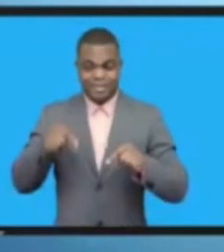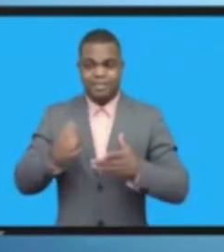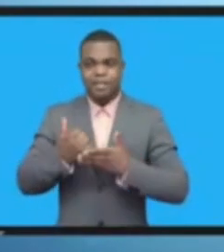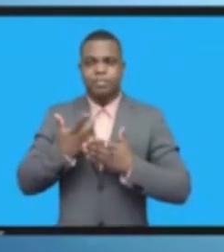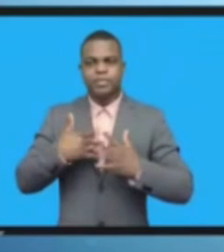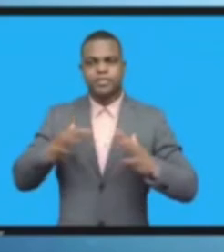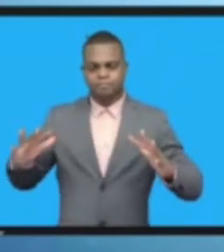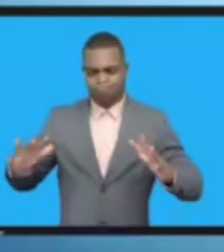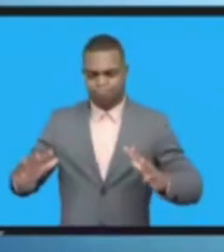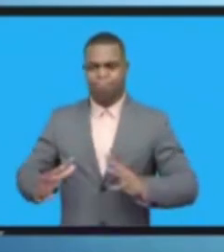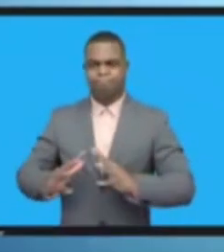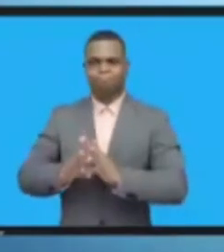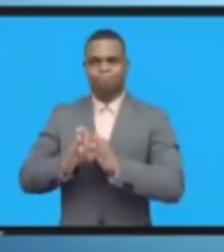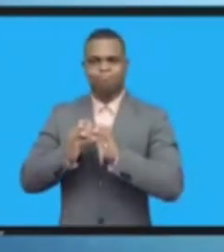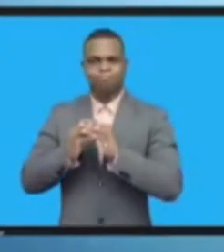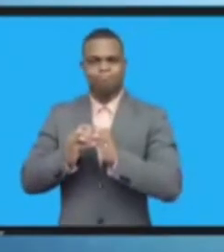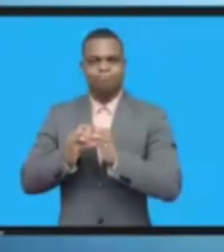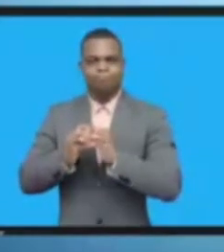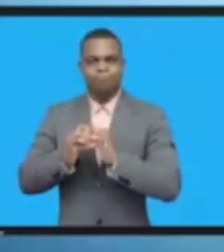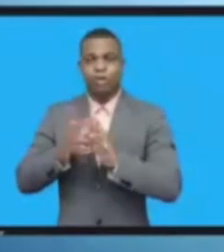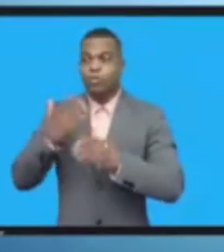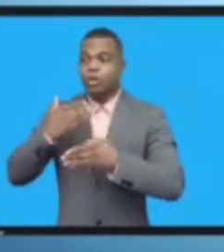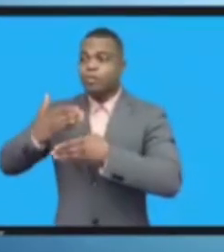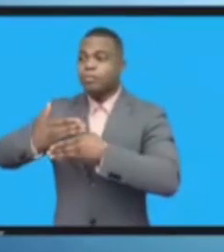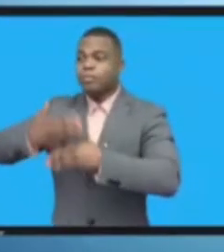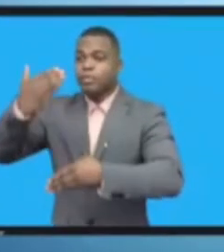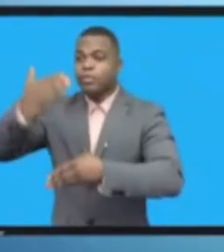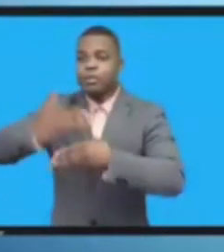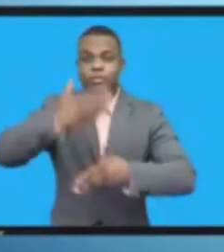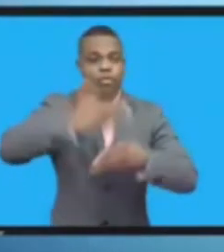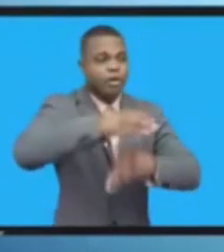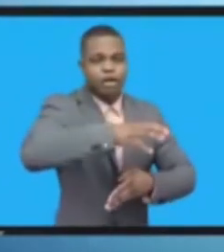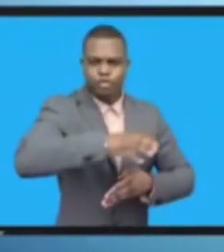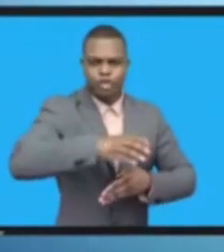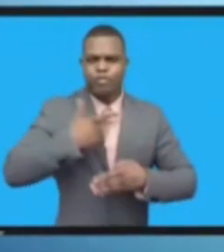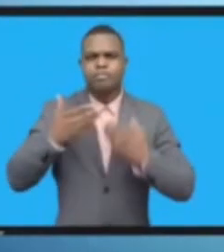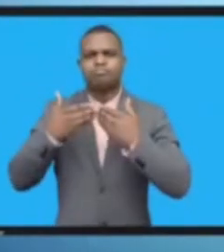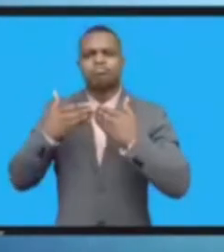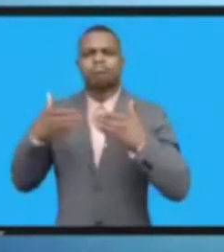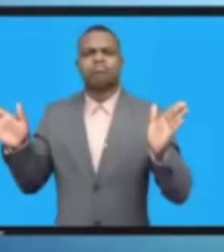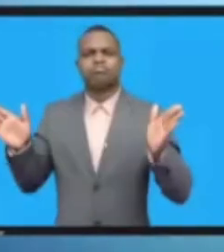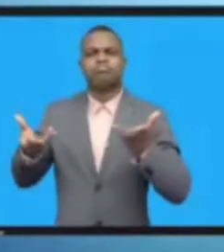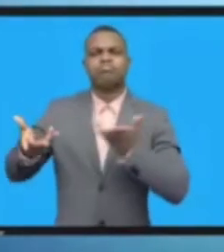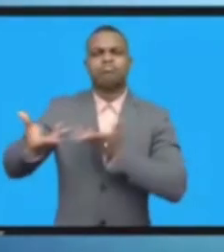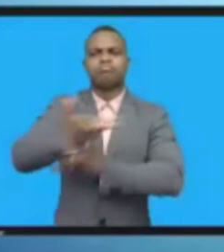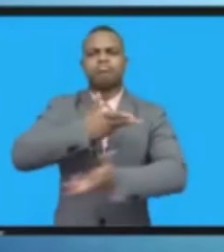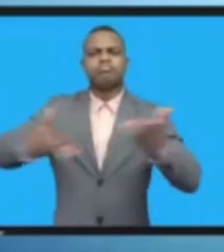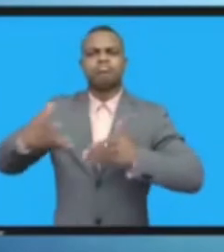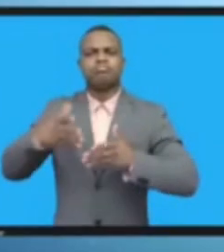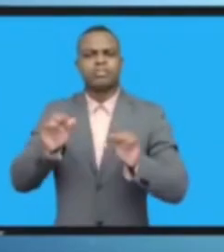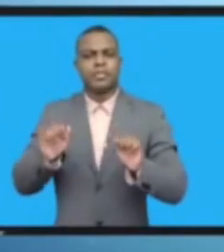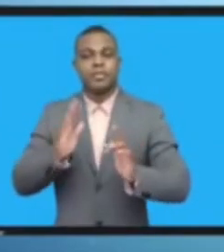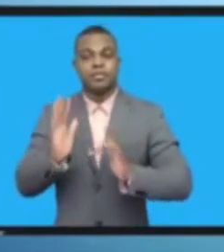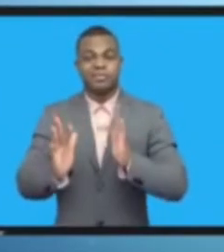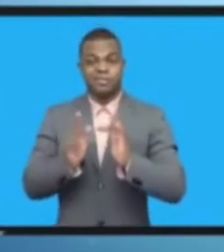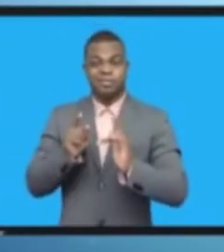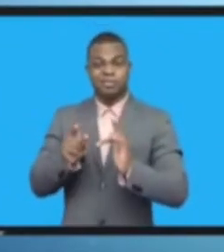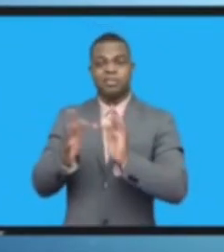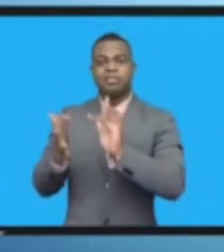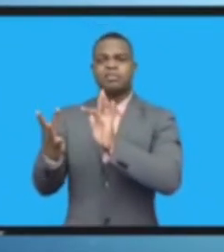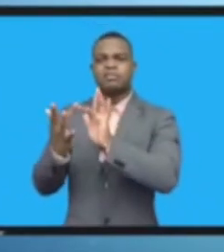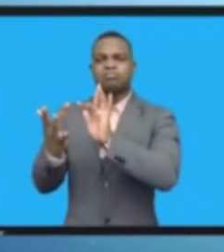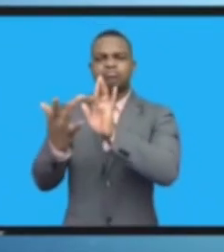ويسمح للجميع أن يتواصلوا بين بعضهم البعض ولديه